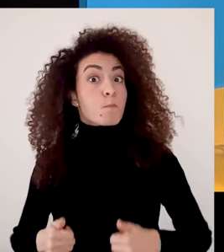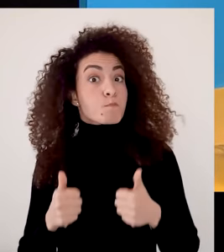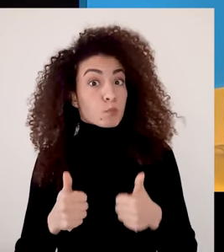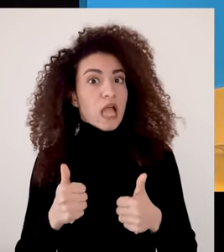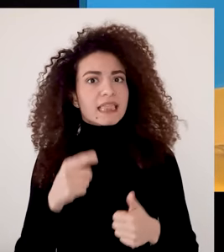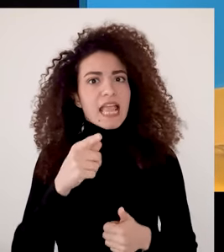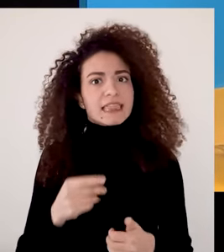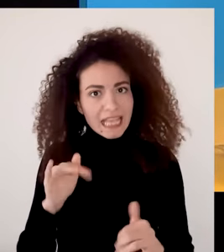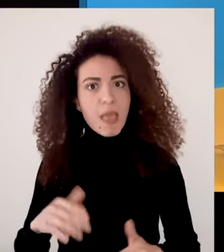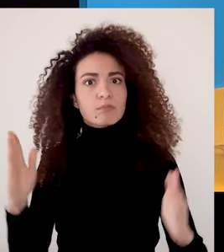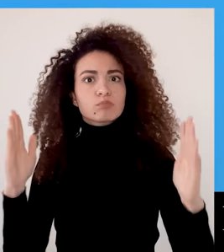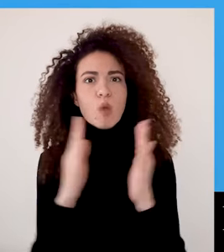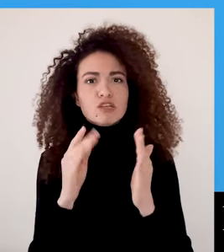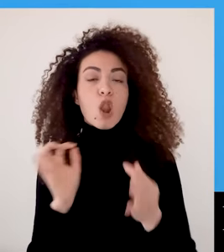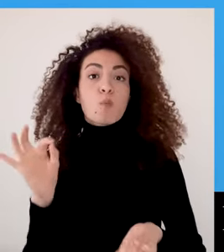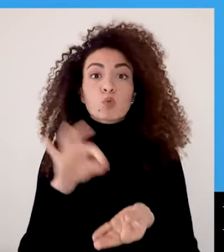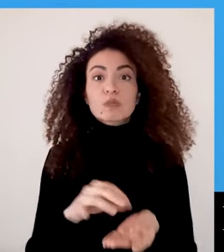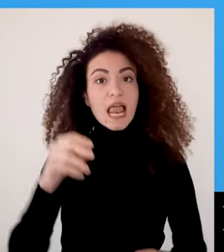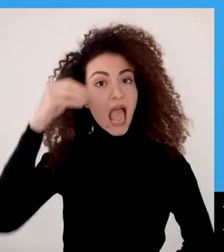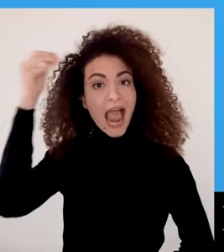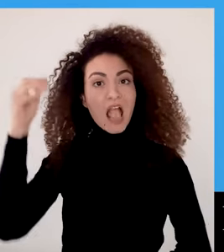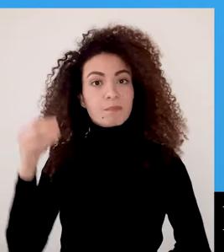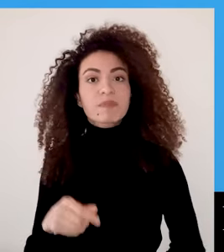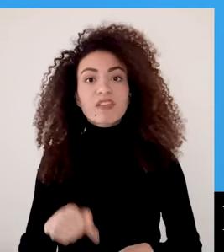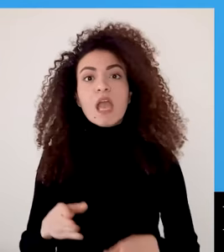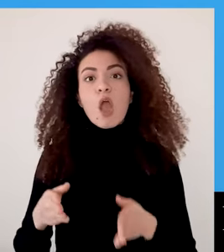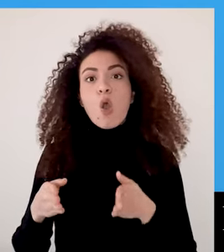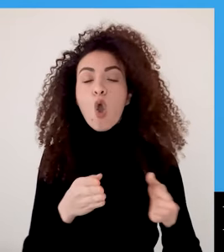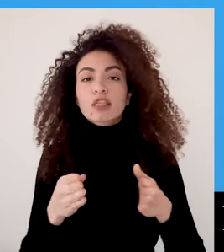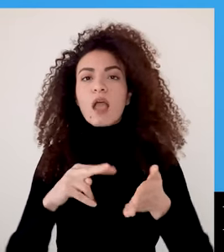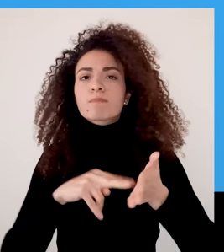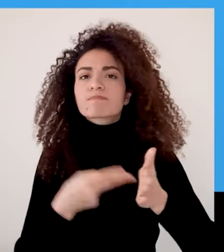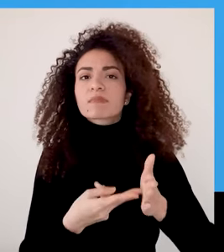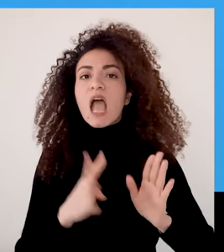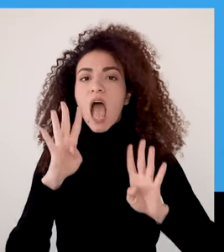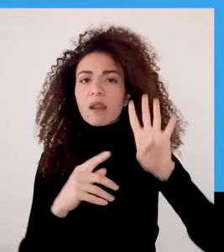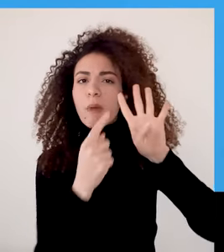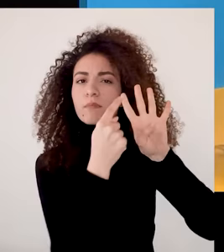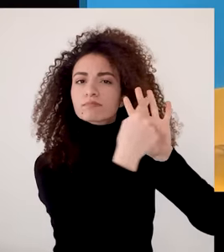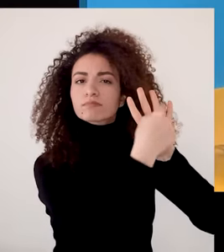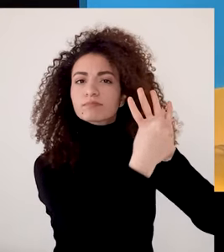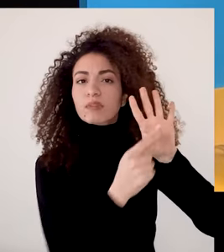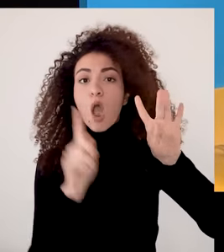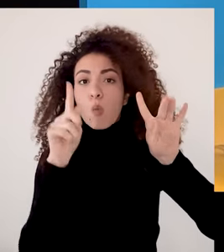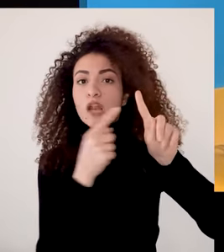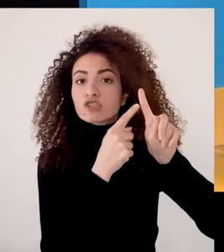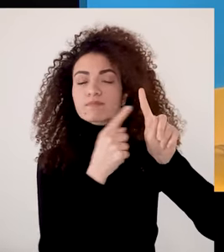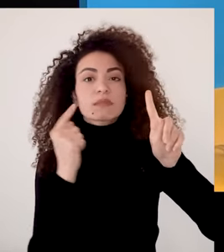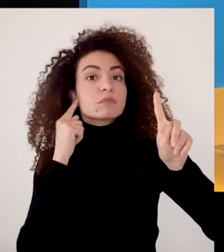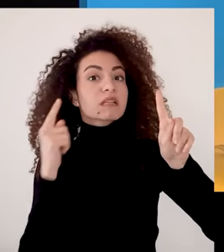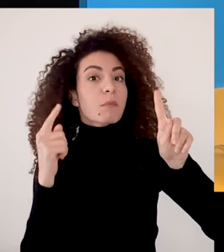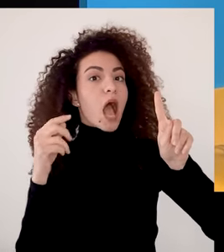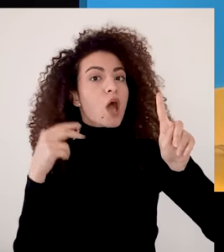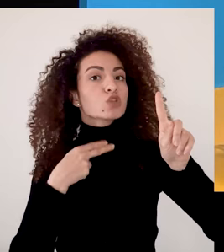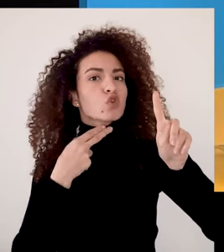توقف بطريق نمومك الشخصي؟ رح نستعرض استراتيجية فعالة بأربع خطوات هي استمع للصوت